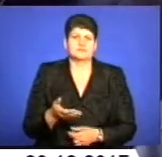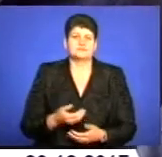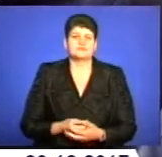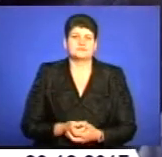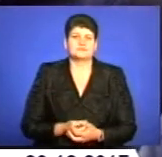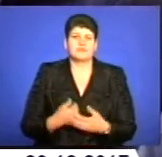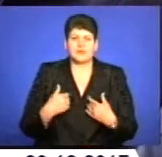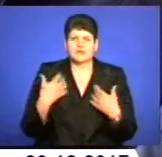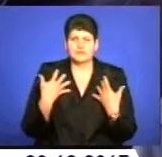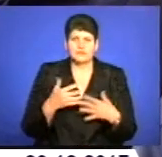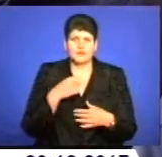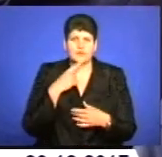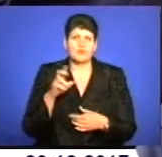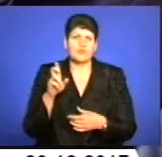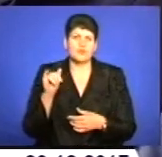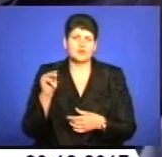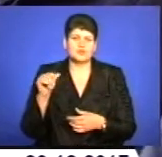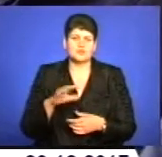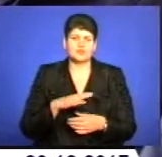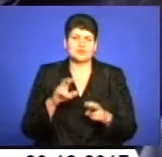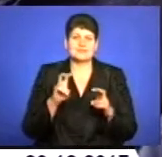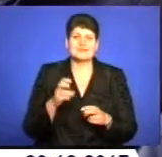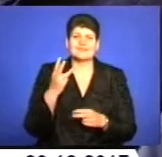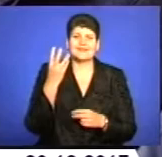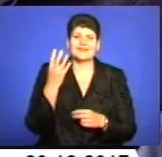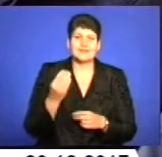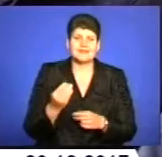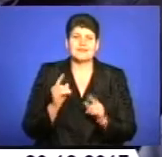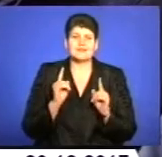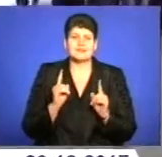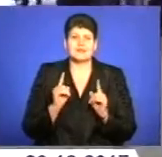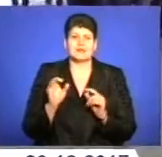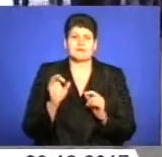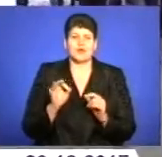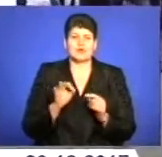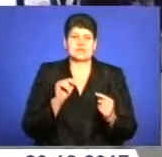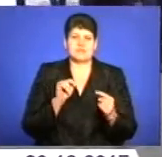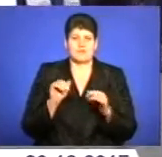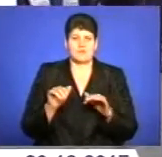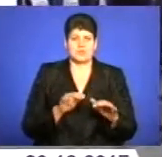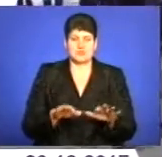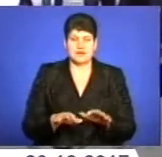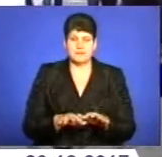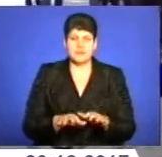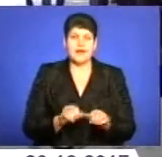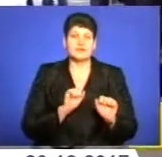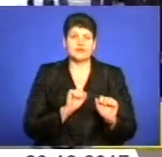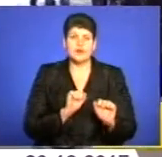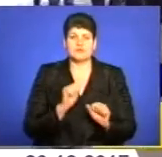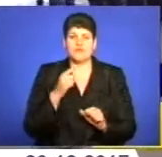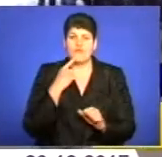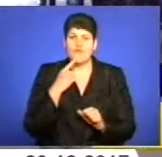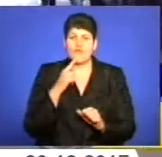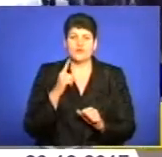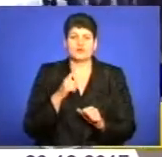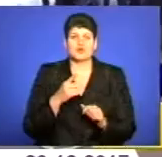Я вже казав, що в Бучачі було засідання, три дні тільки про запобіжний захід. Адвокат потерпілого каже, сторона